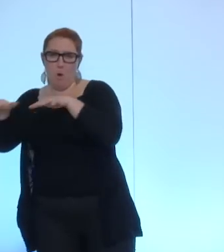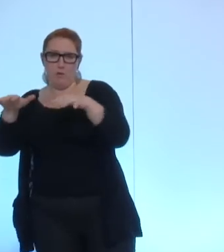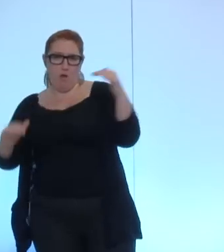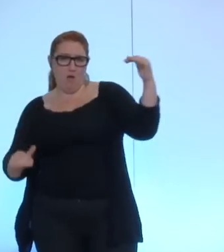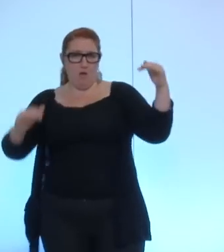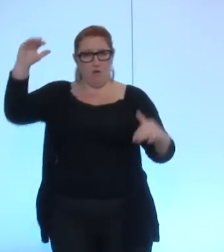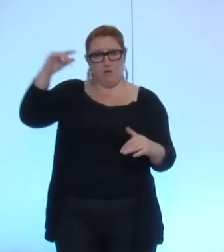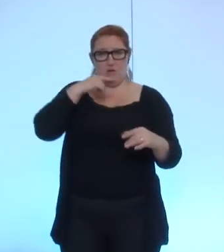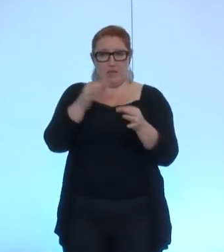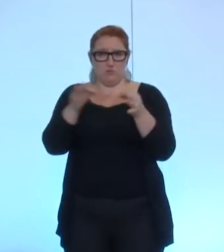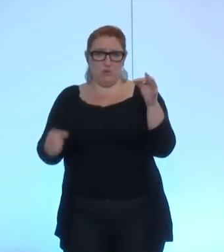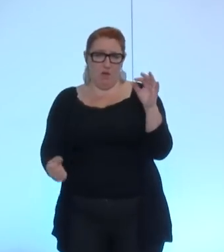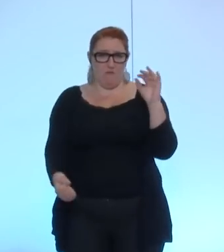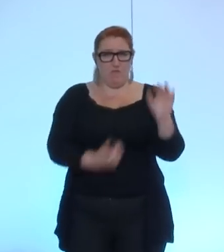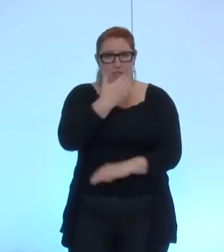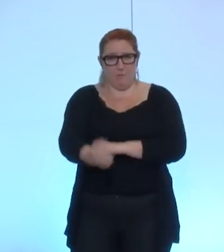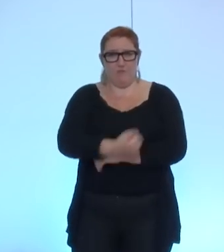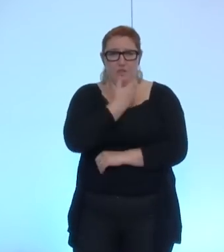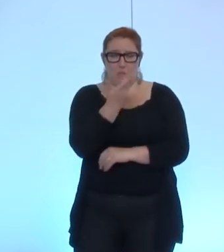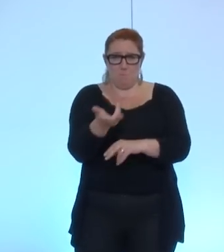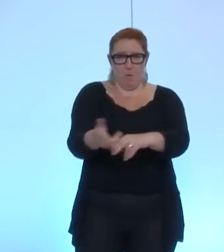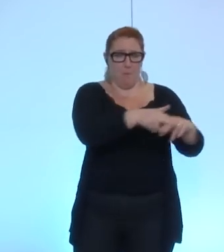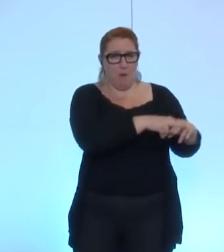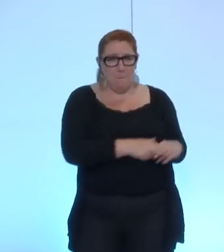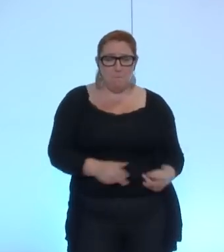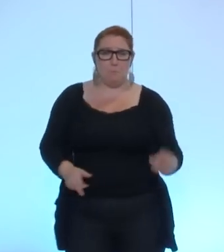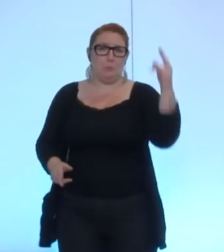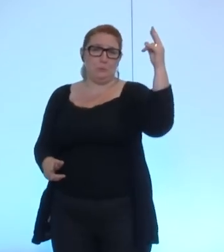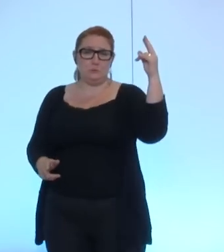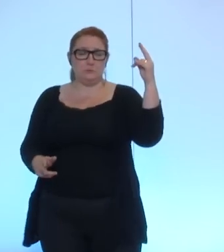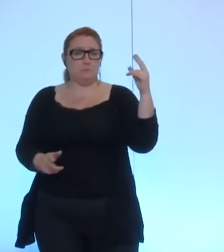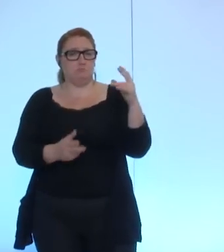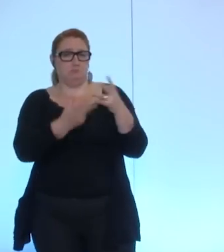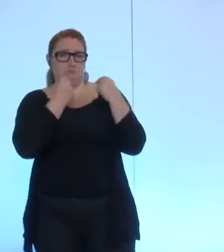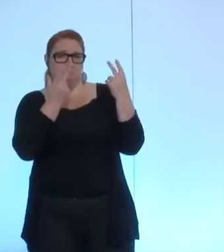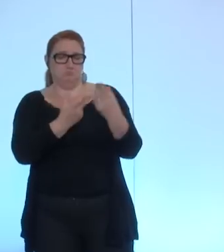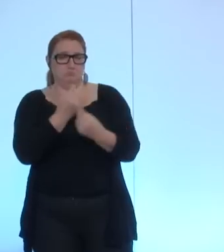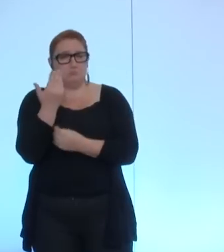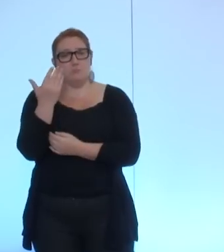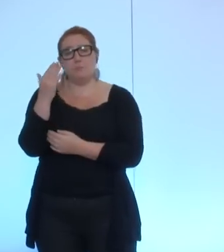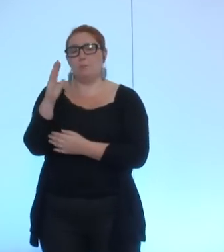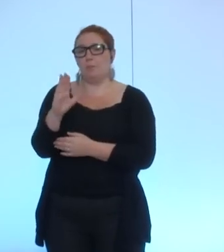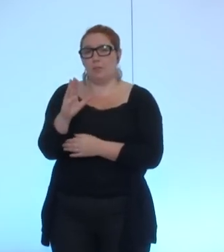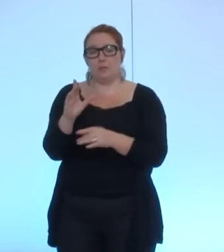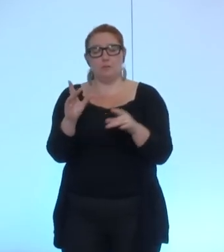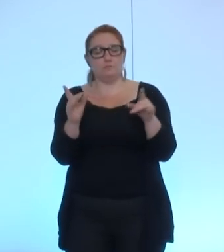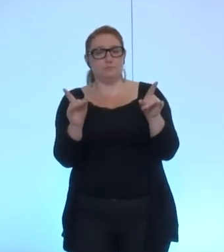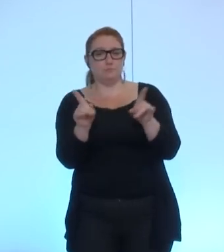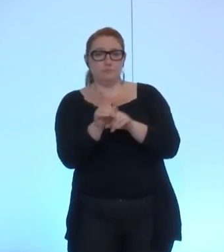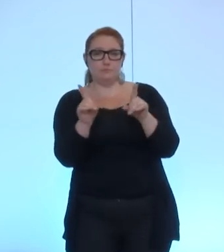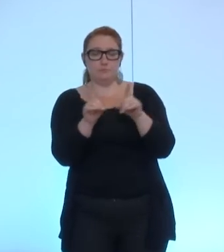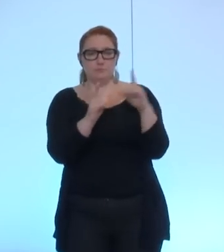mais il y a aussi dans votre délibération